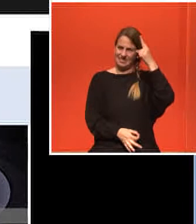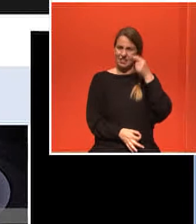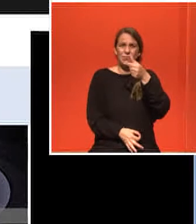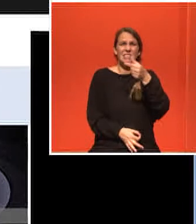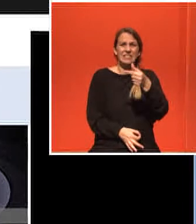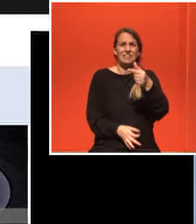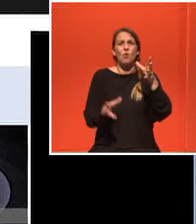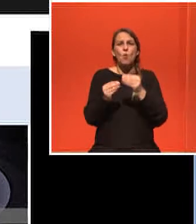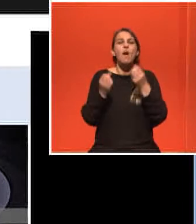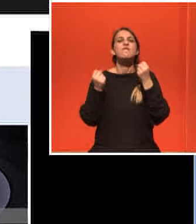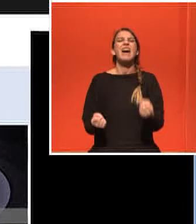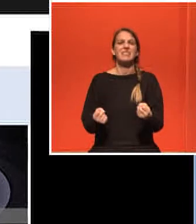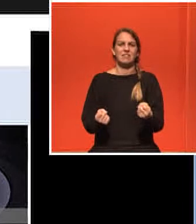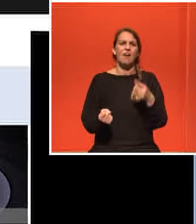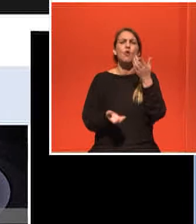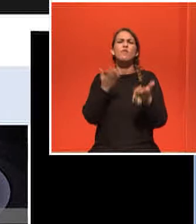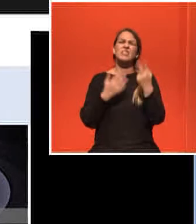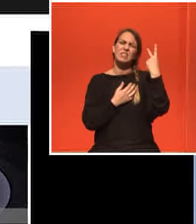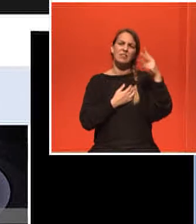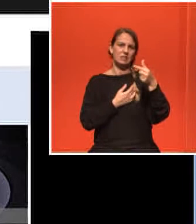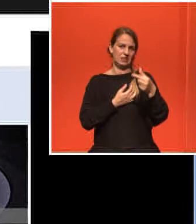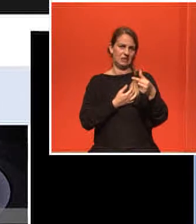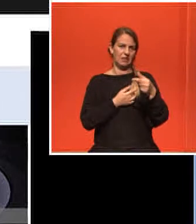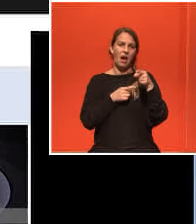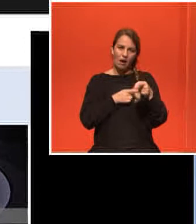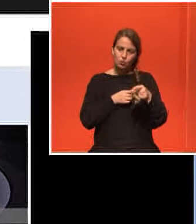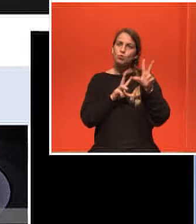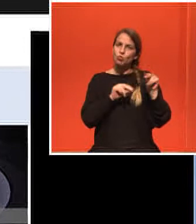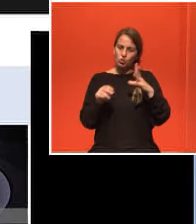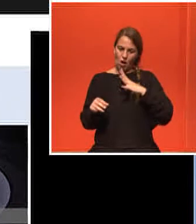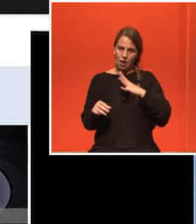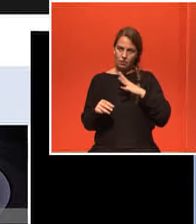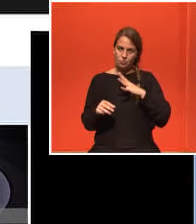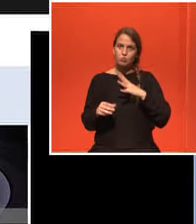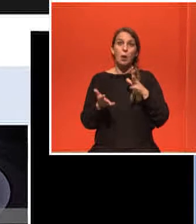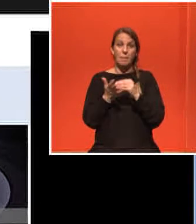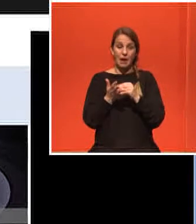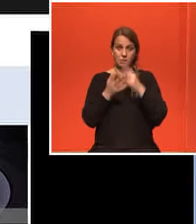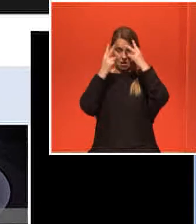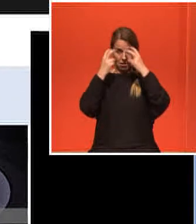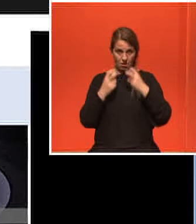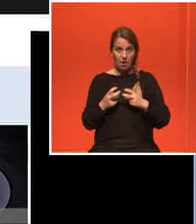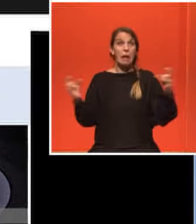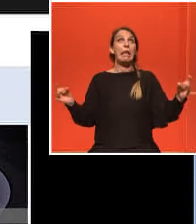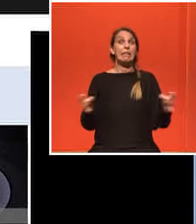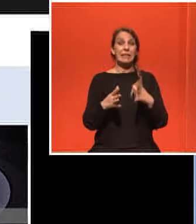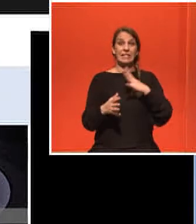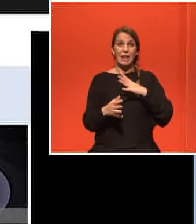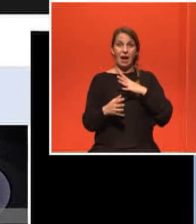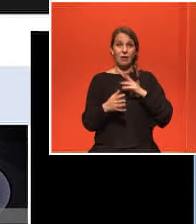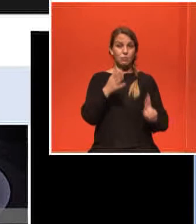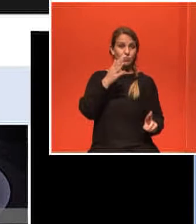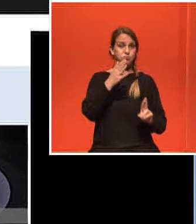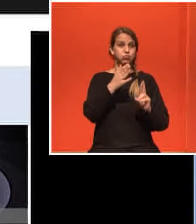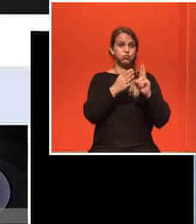μηχανική φόρτιση αυτό το βλέπουμε στη φυσιολογία του ανθρώπου όταν πάει κάποιος αστροναύστη στο διάστημα